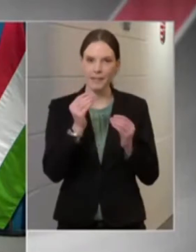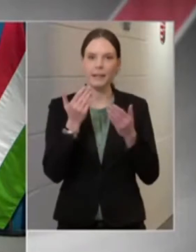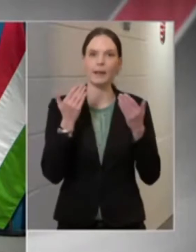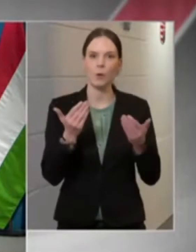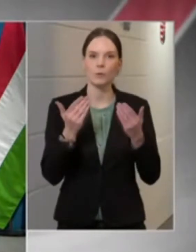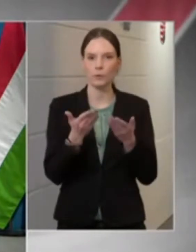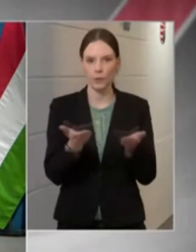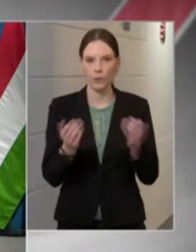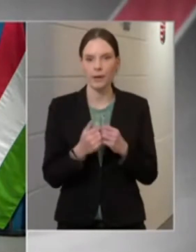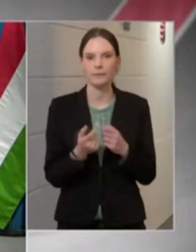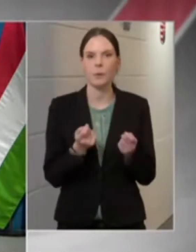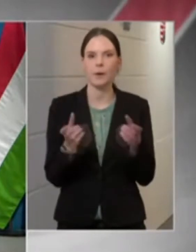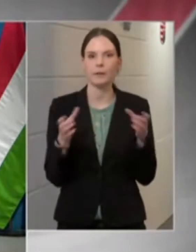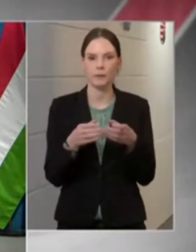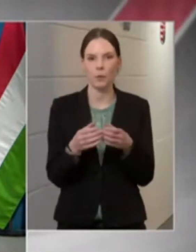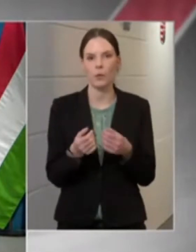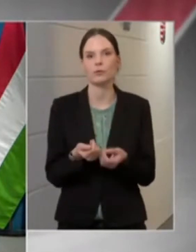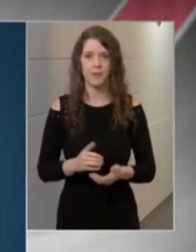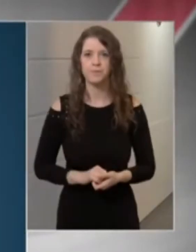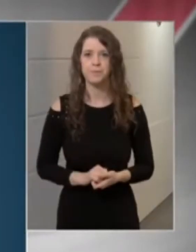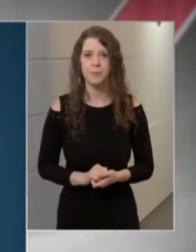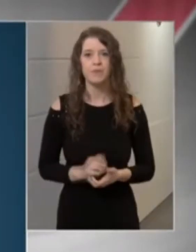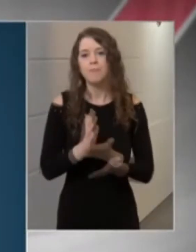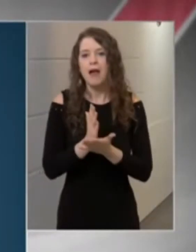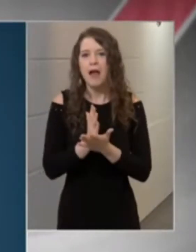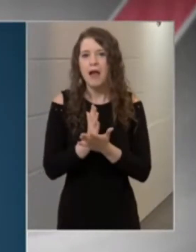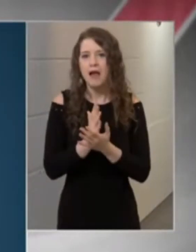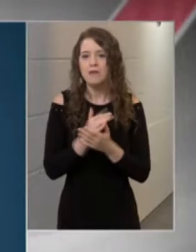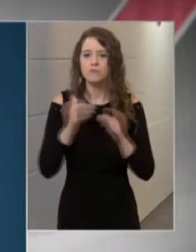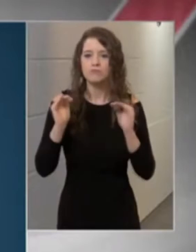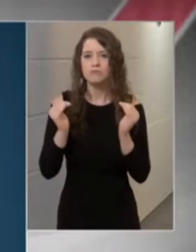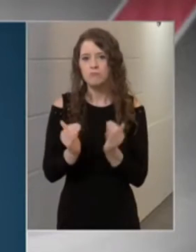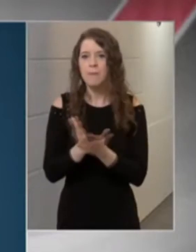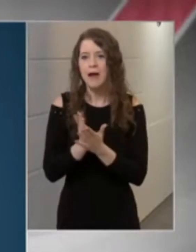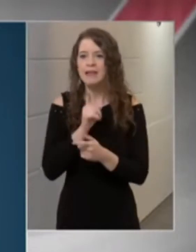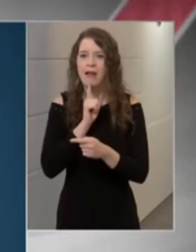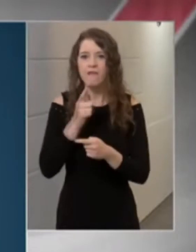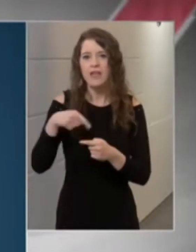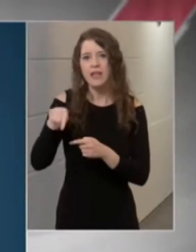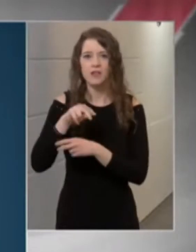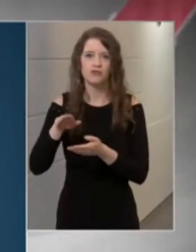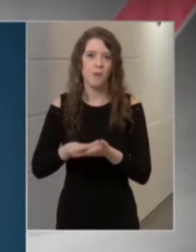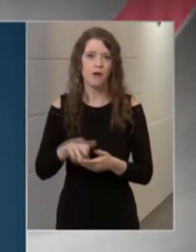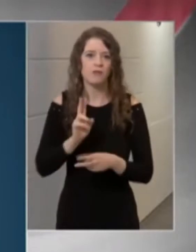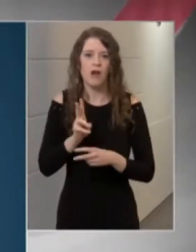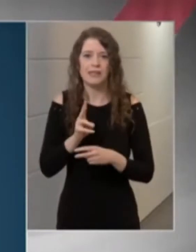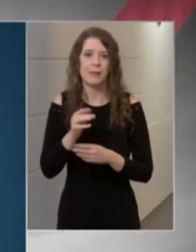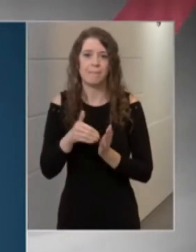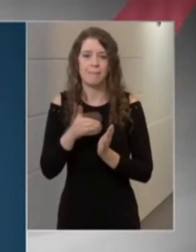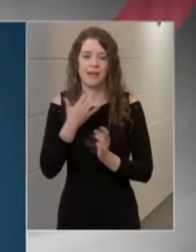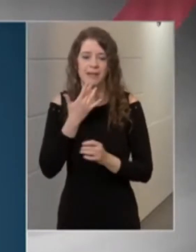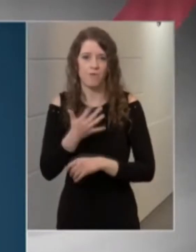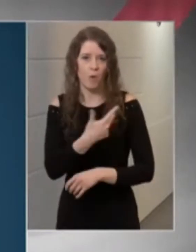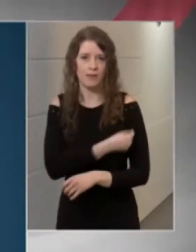közül 294-en vannak lélegeztetőgépen. A tiszti főorvos az oltással kapcsolatban elmondta, eddig mintegy